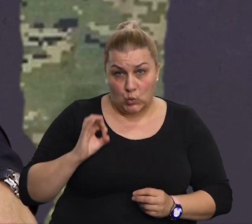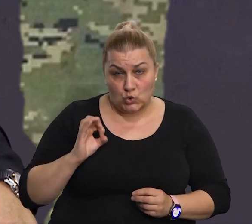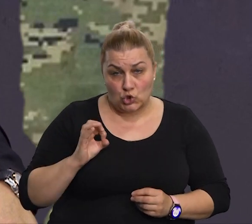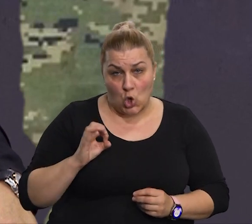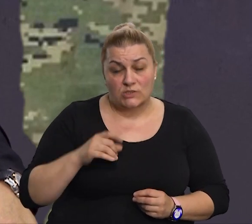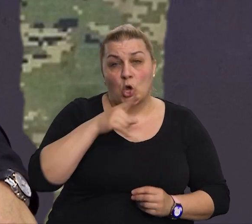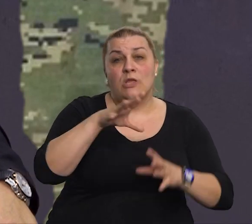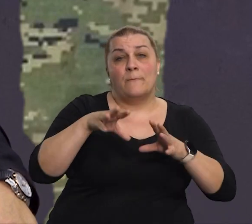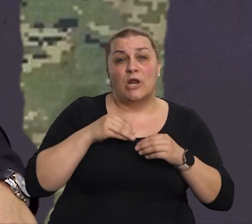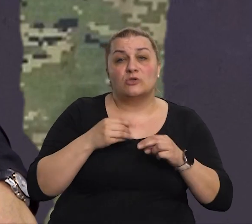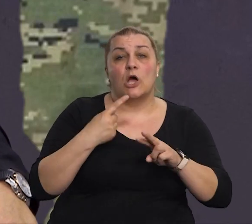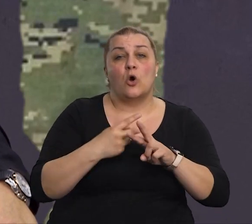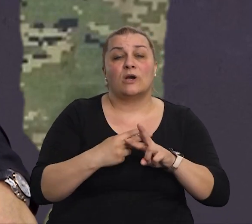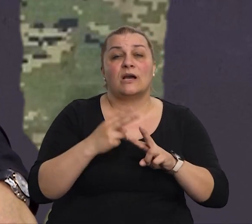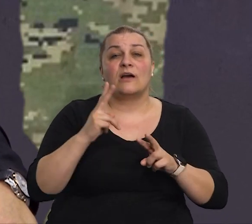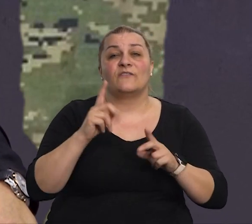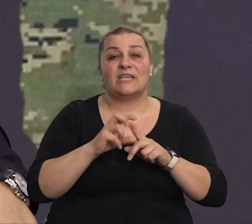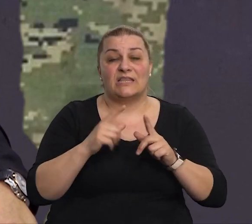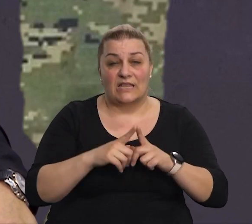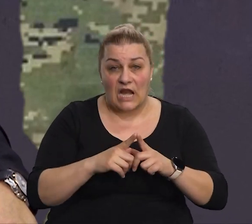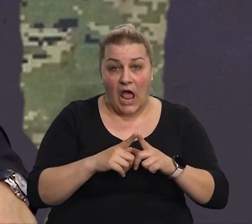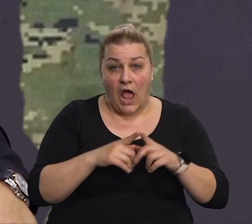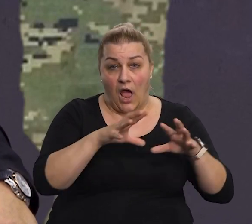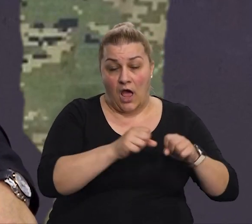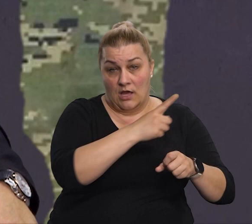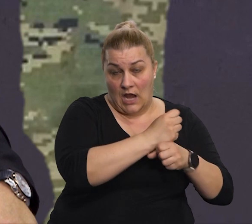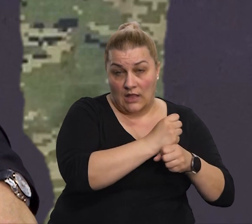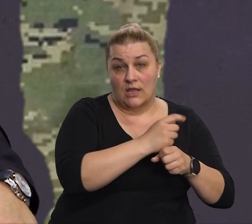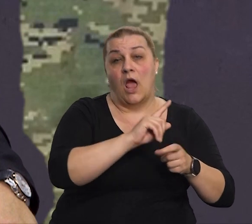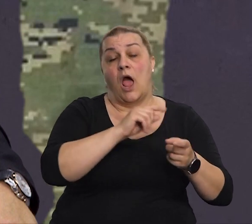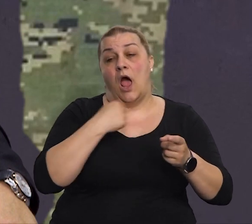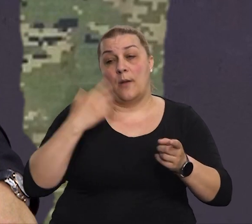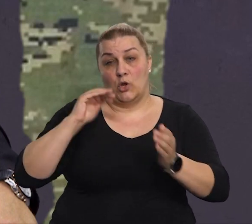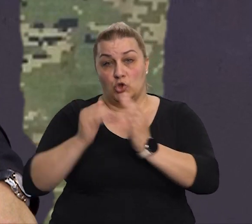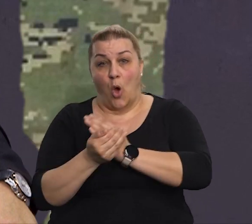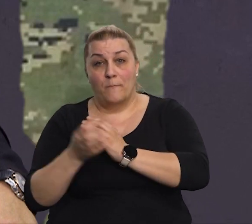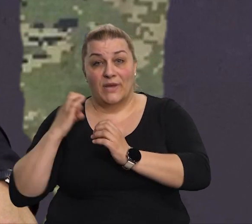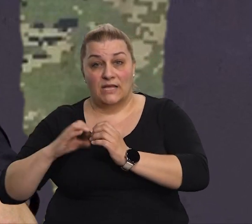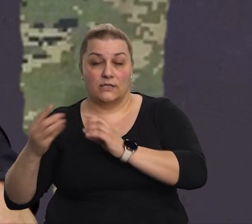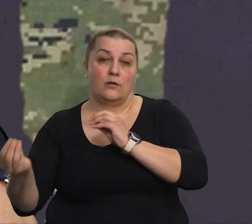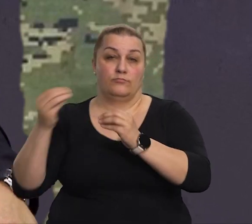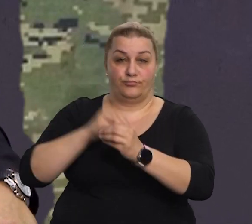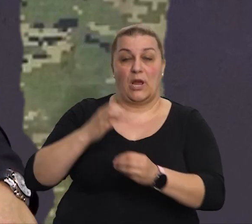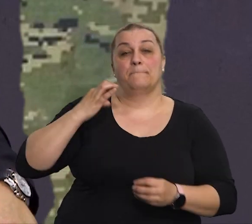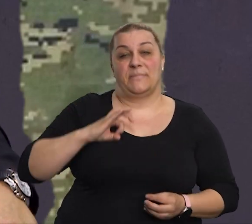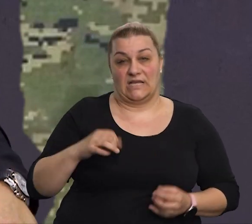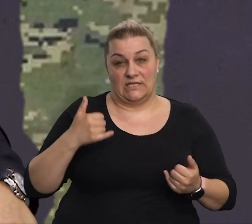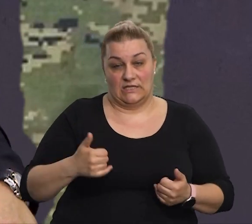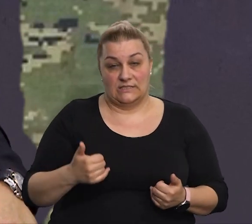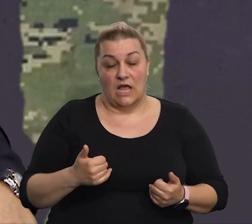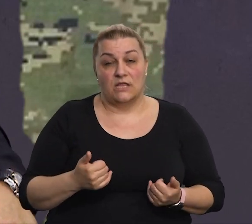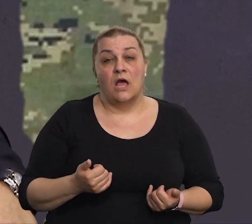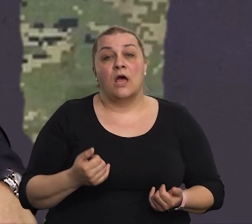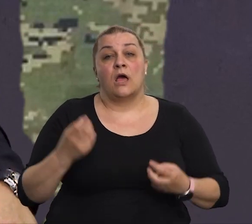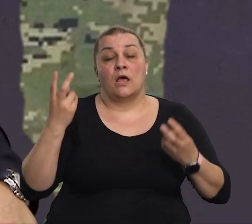preuzeo Hvidro Splita, a ja sam postapredsjednik štačnog zbora i